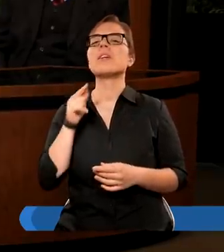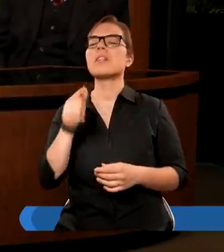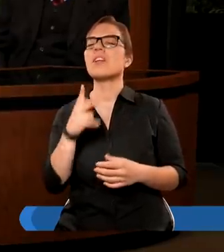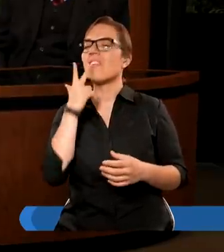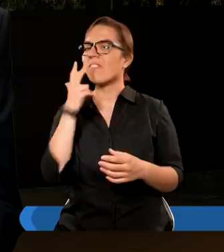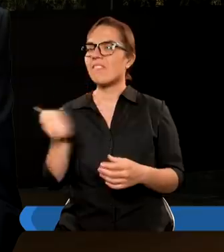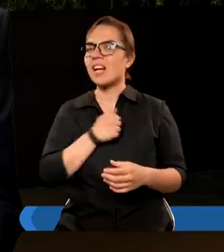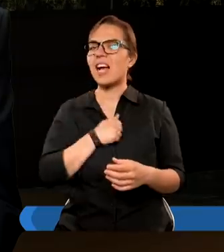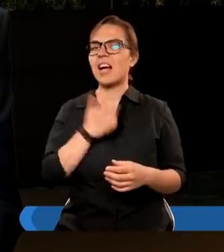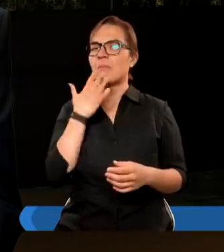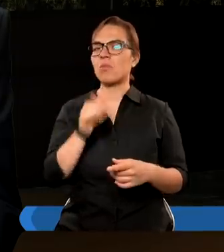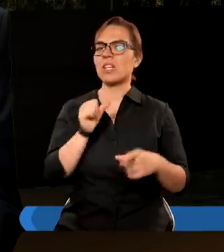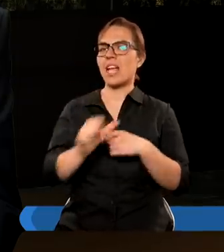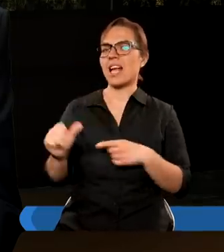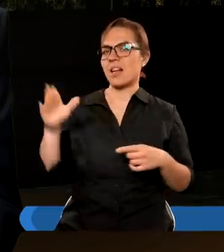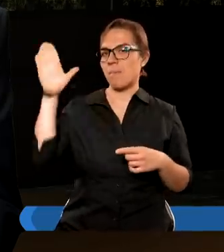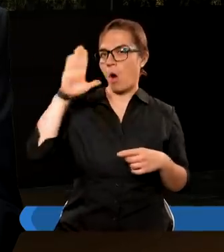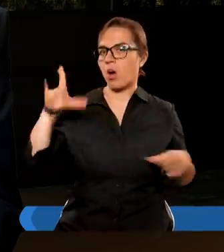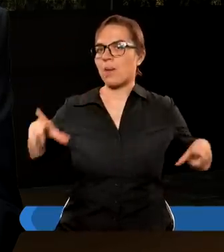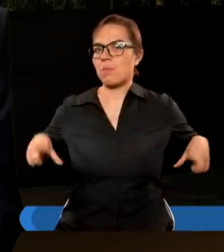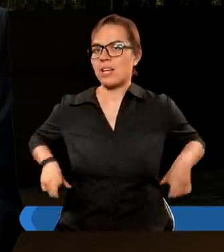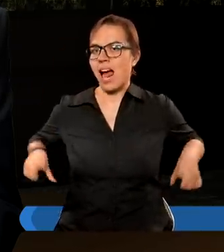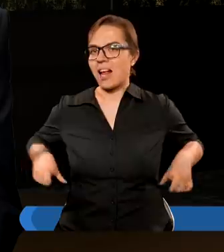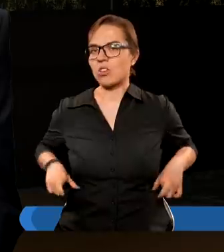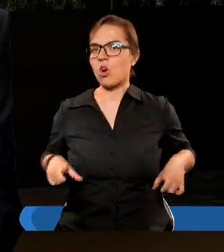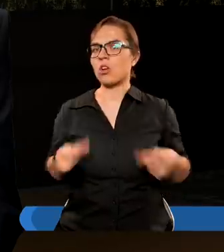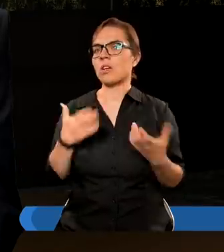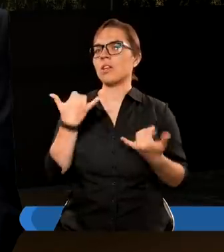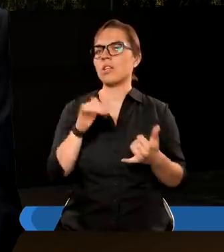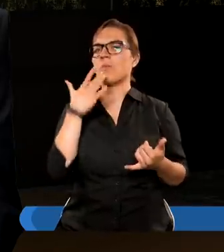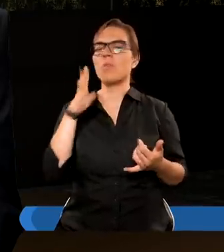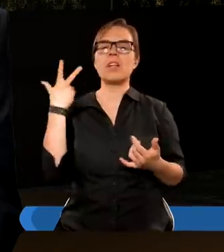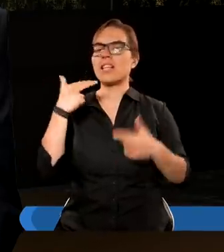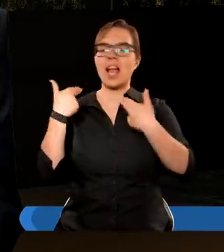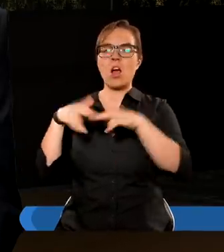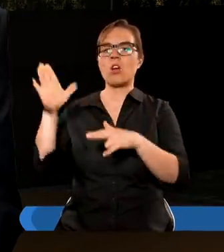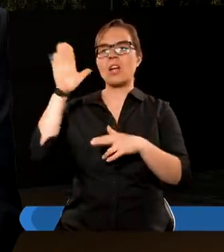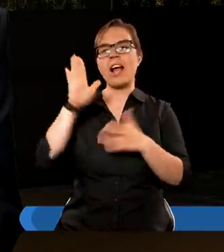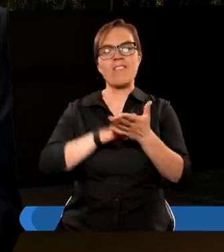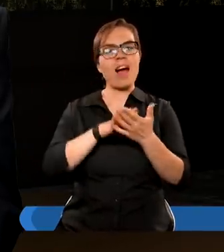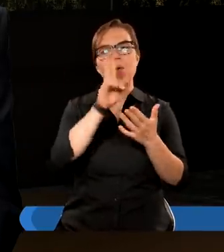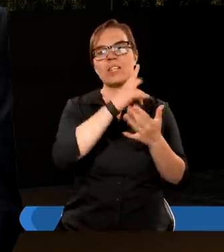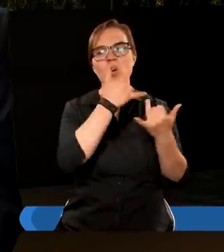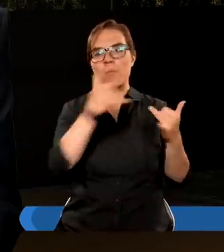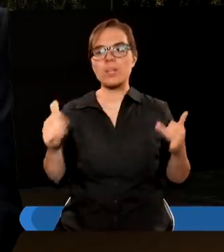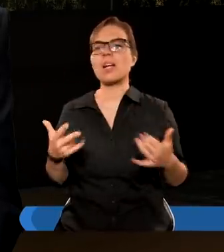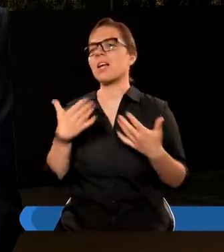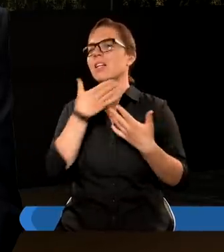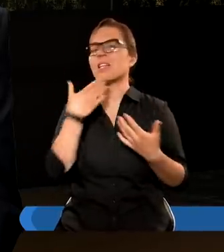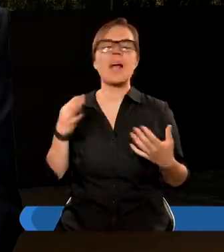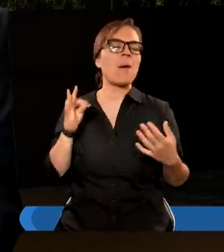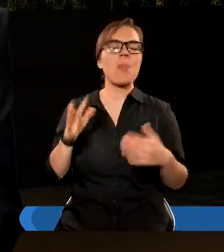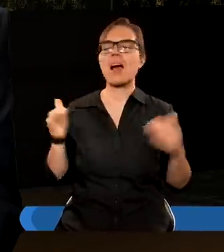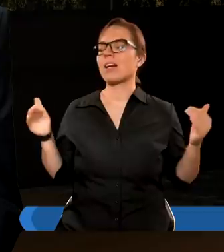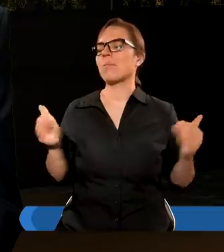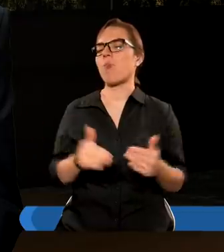mówi wyraźnie jestem Bogiem zazdrosnym, w innym miejscu pisze, nie oddam chwały mojej nikomu. Nie ma takiej